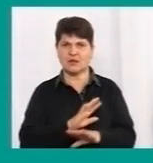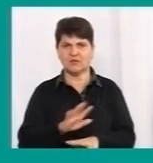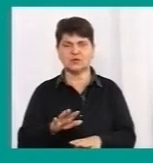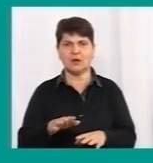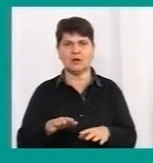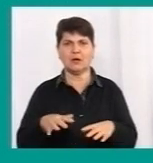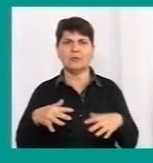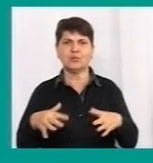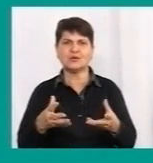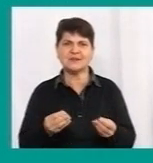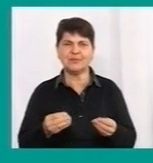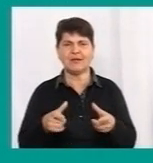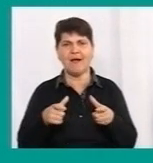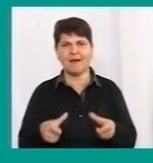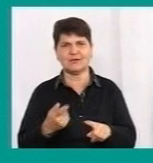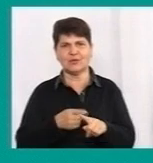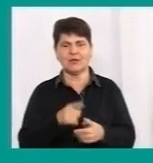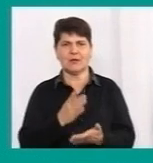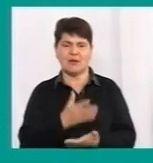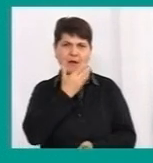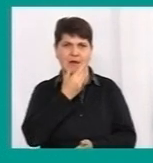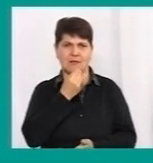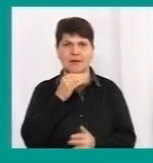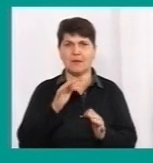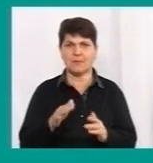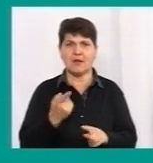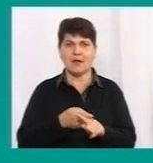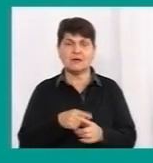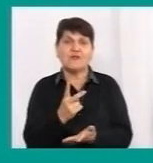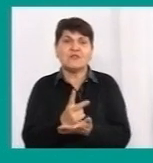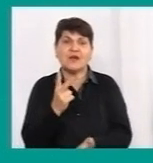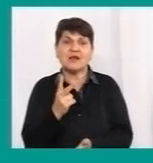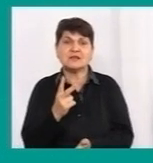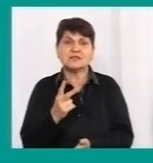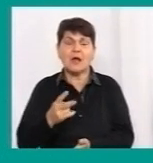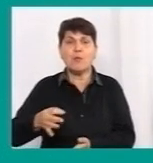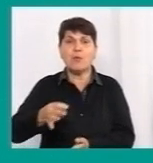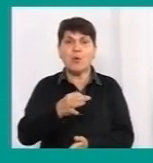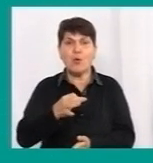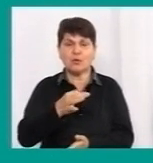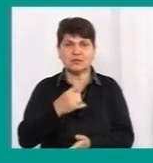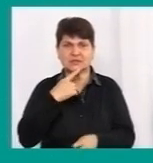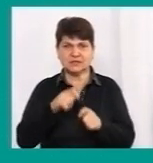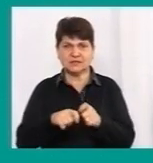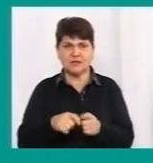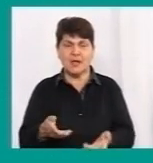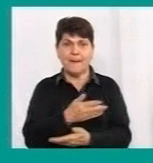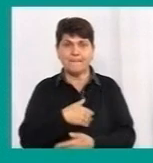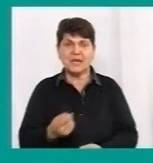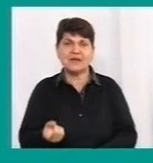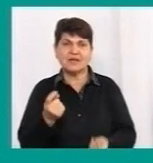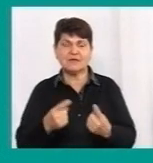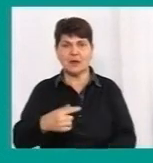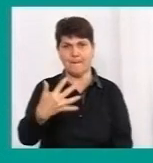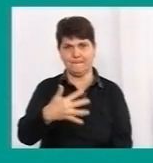послаблення карантину це є гарною мірою. Ми майже в два рази більше по області проводимо тестування. Ми виявляємо десь біля